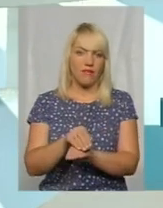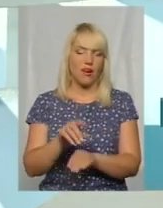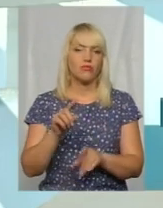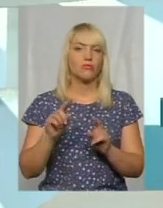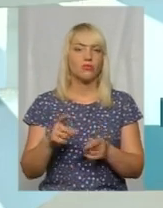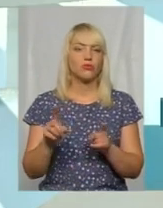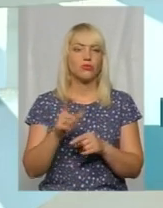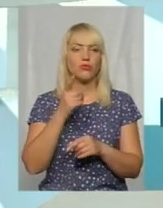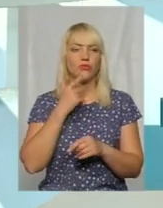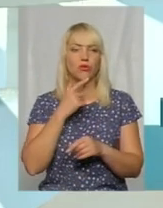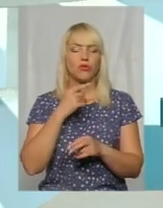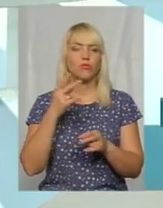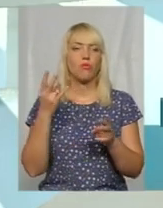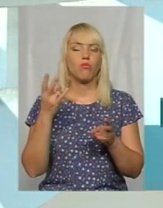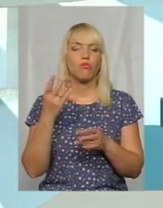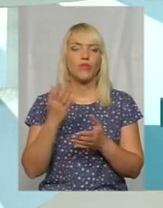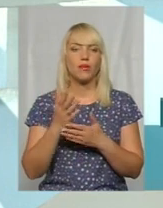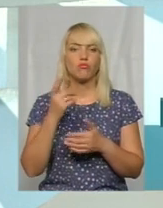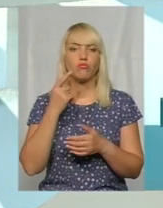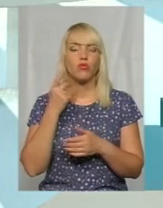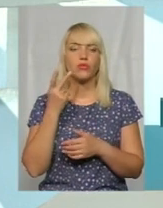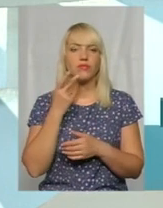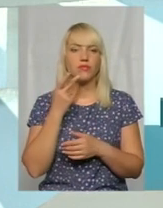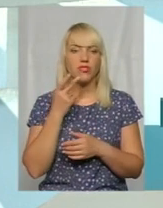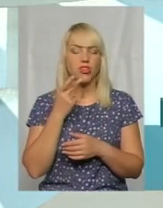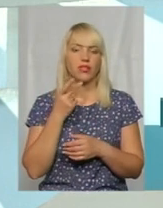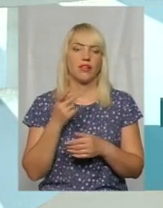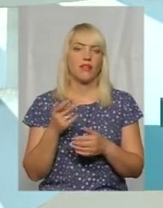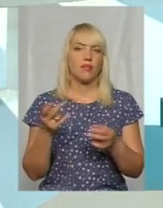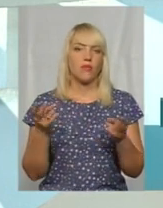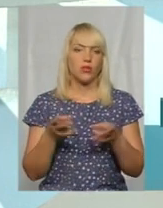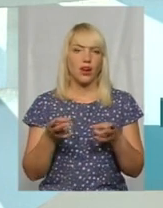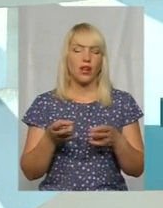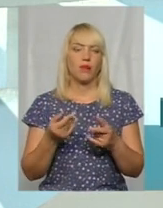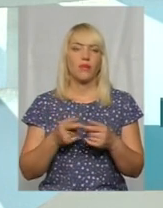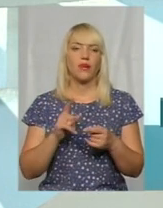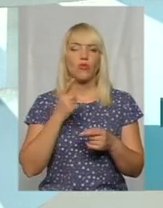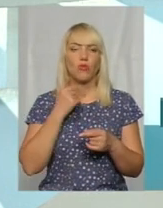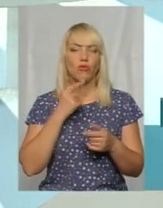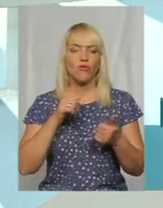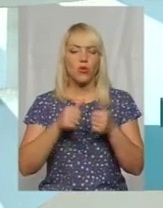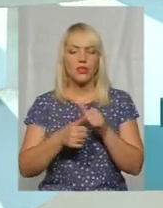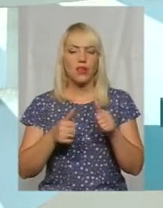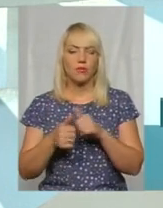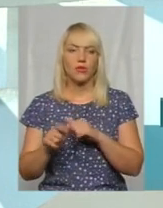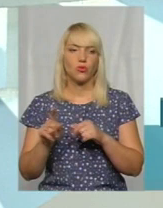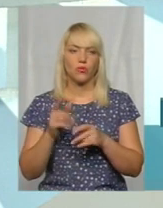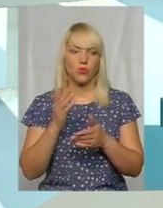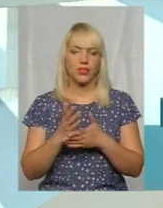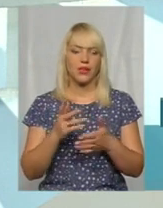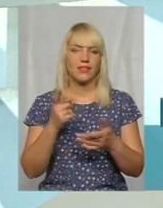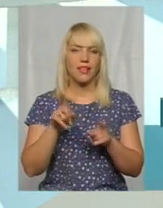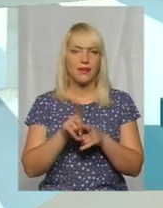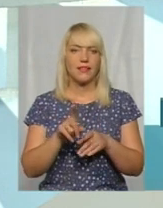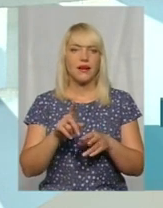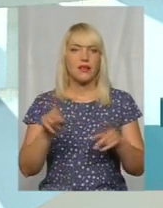постійно є потреба в ній, в крові замінниках, в препаратах крові. Тому має бути якийсь такий створений банк, він є створений